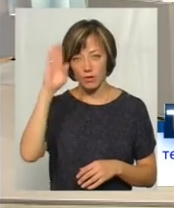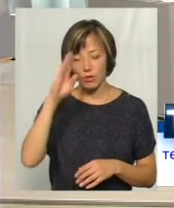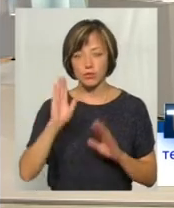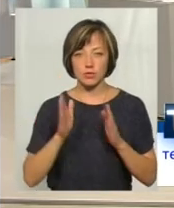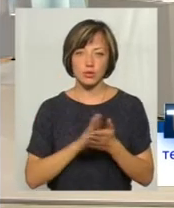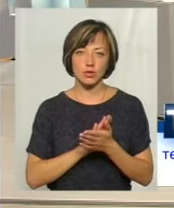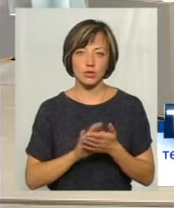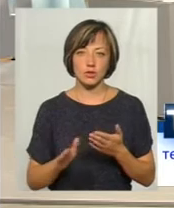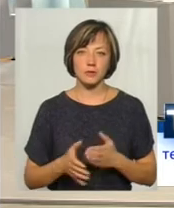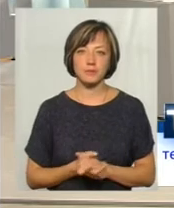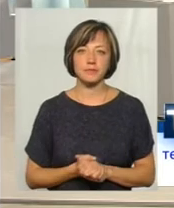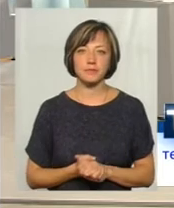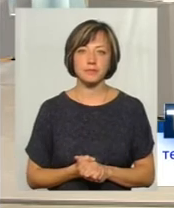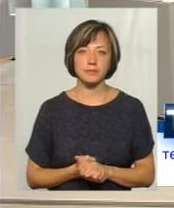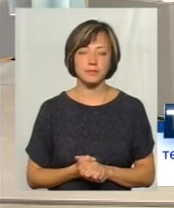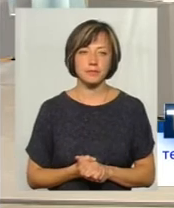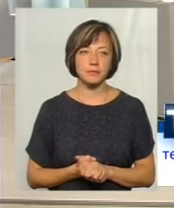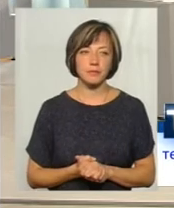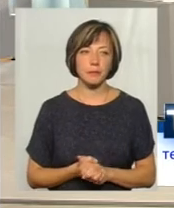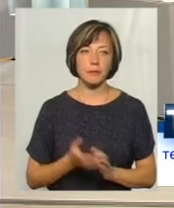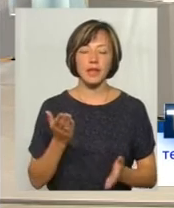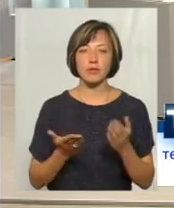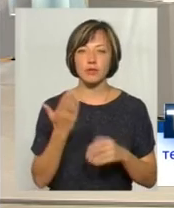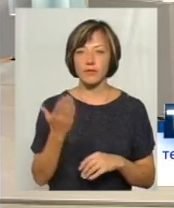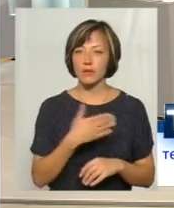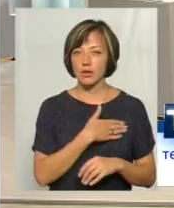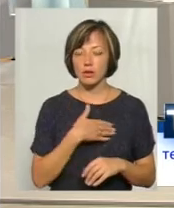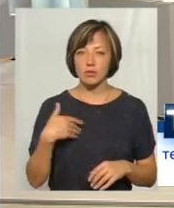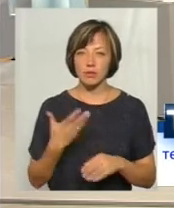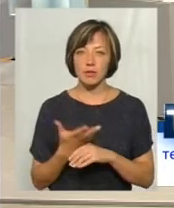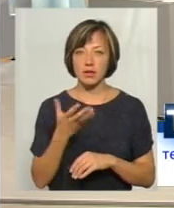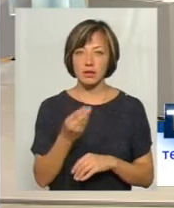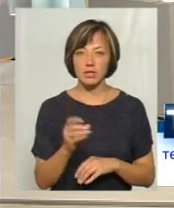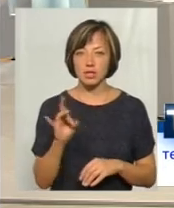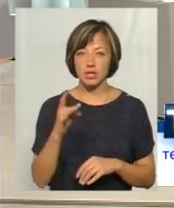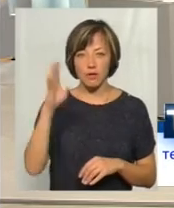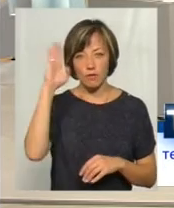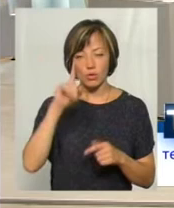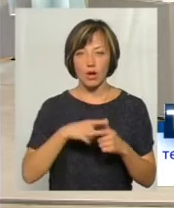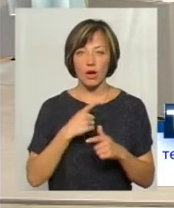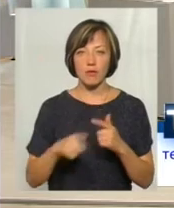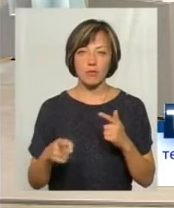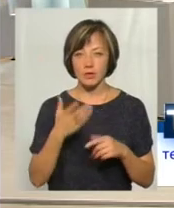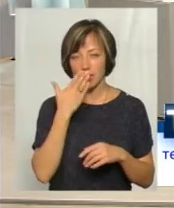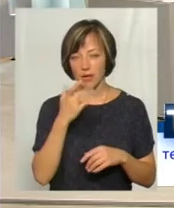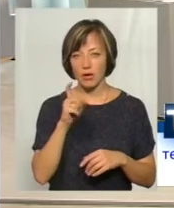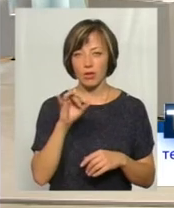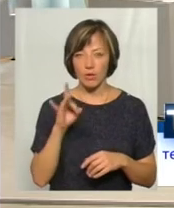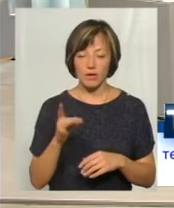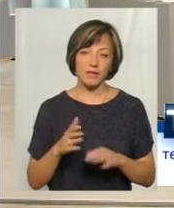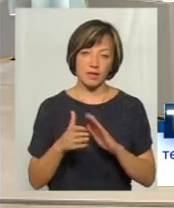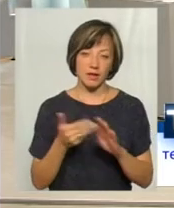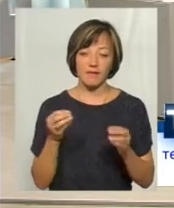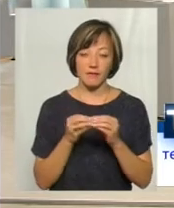нормальна для споживання. якості. Тобто, якщо ви не хочете платити за ржаву воду або ж запахом хлору, викликайте. В